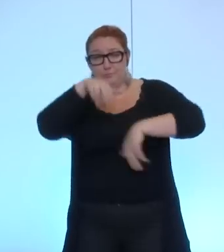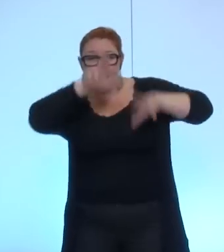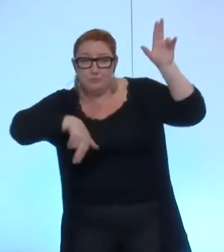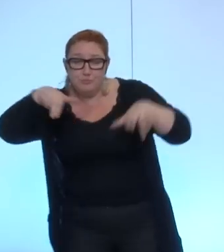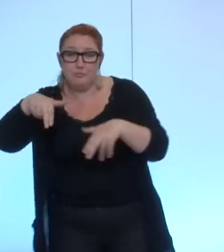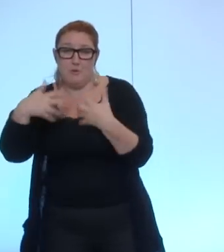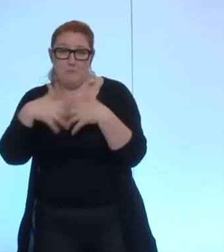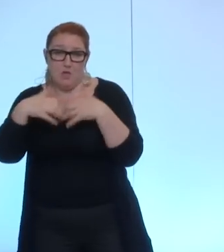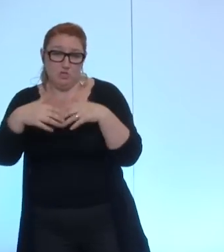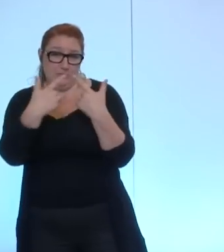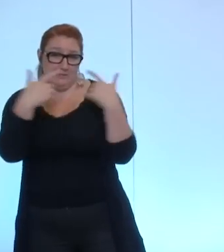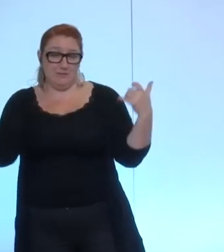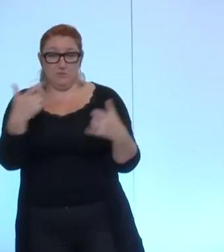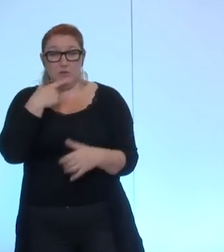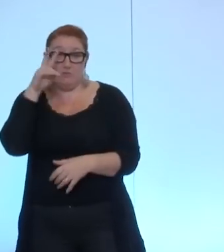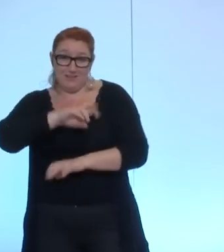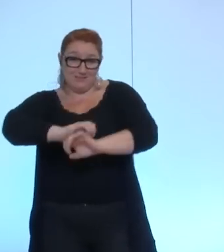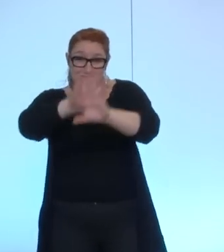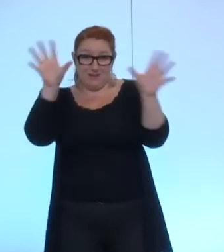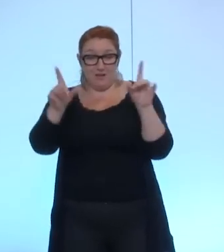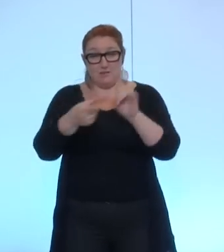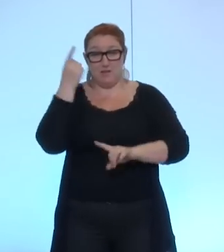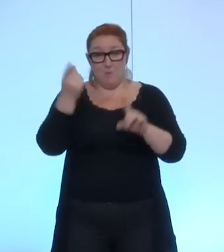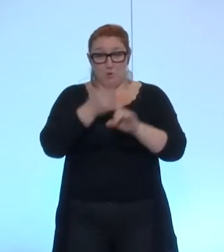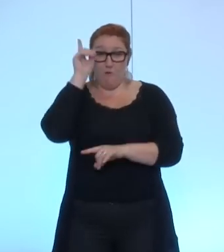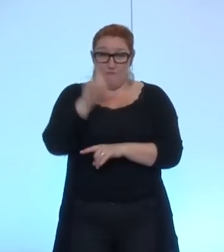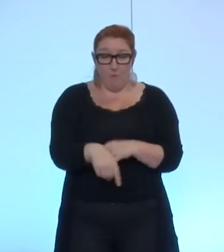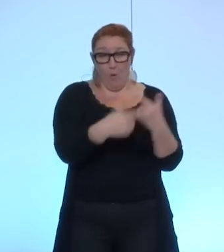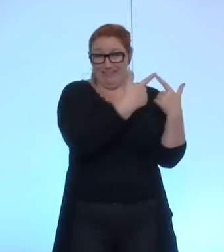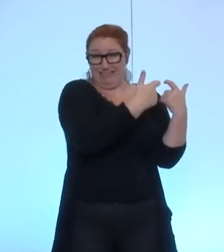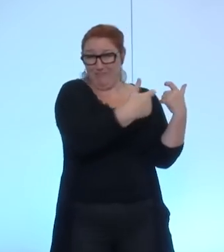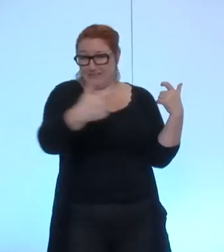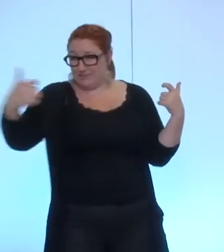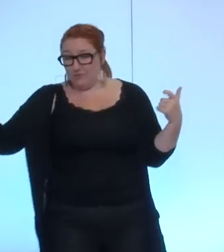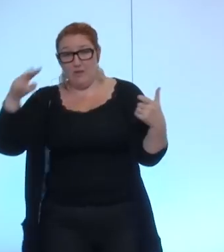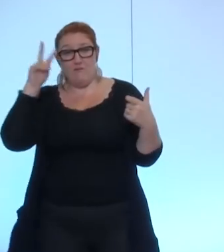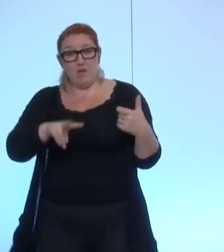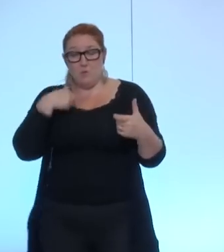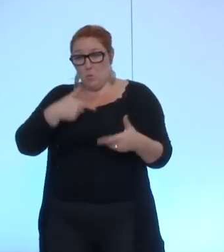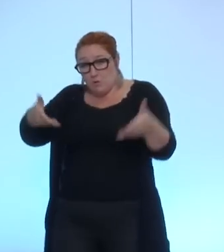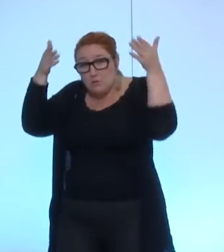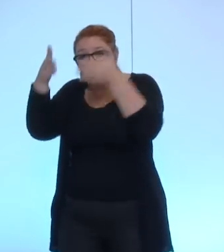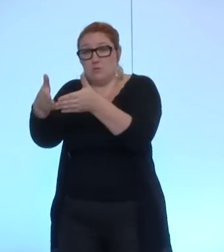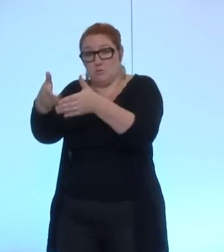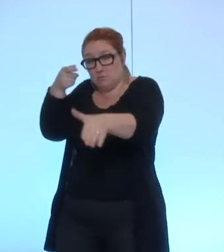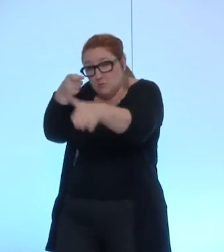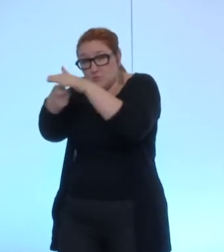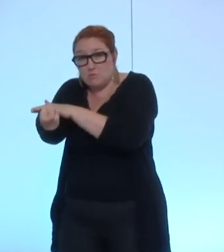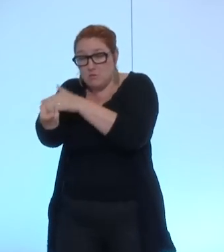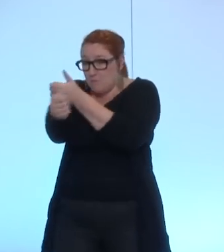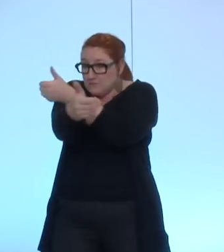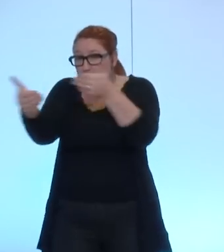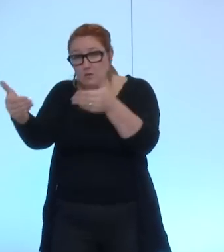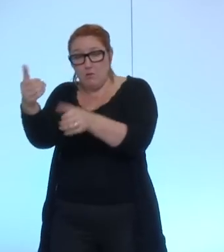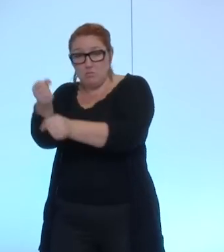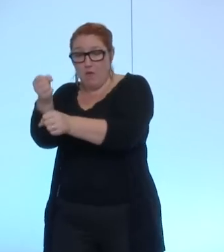clair, il faut diversifier. Notre message doit être que nous ne subventionnons pas un seul secteur d